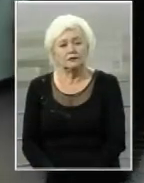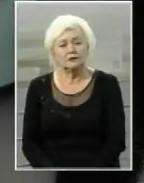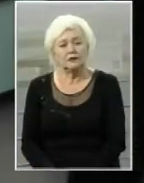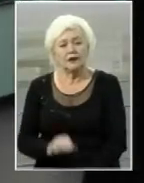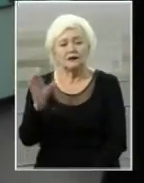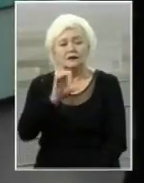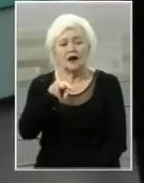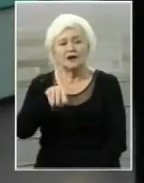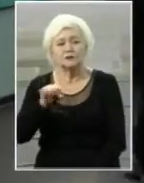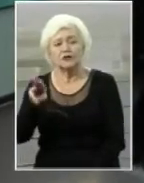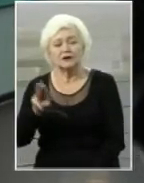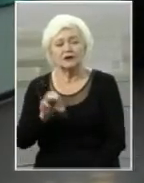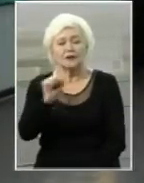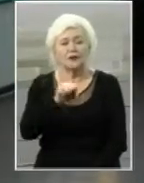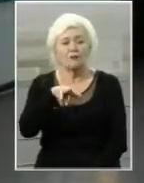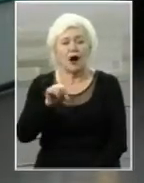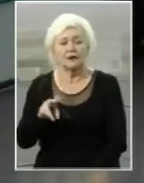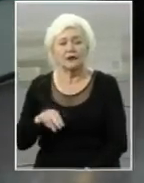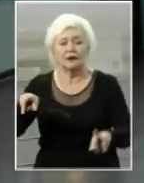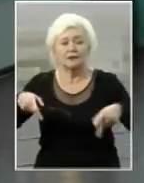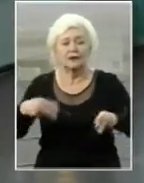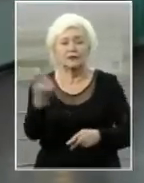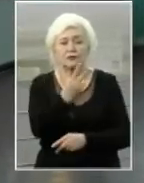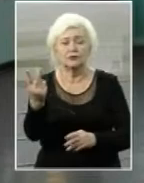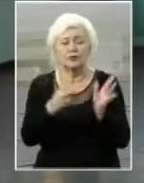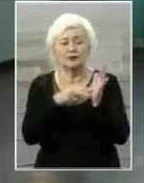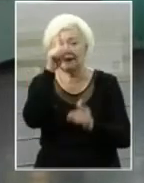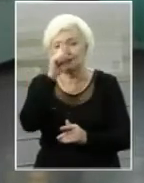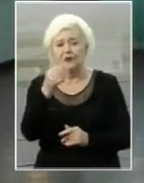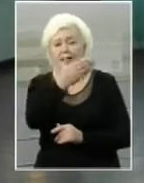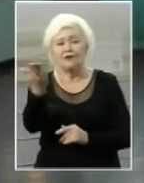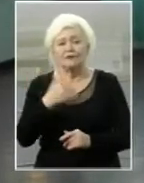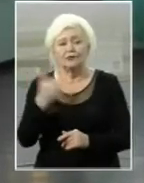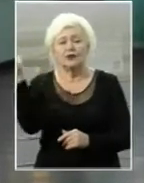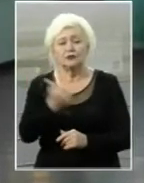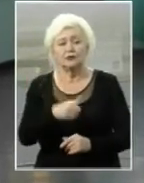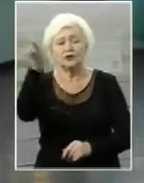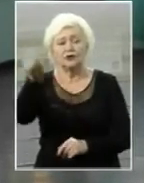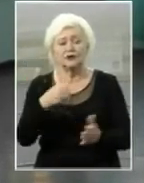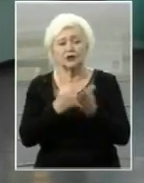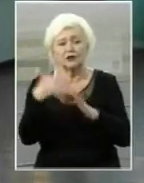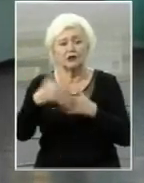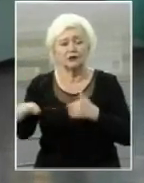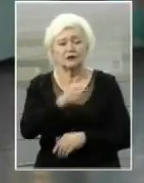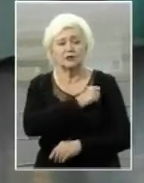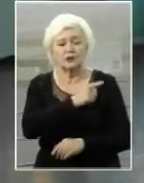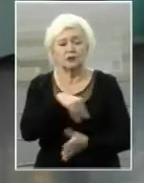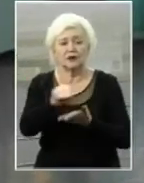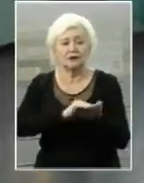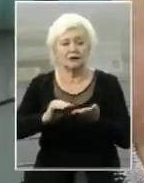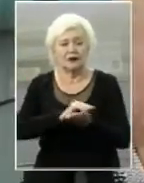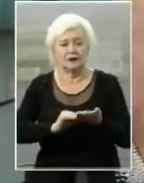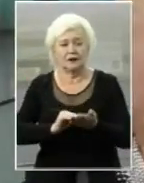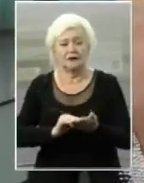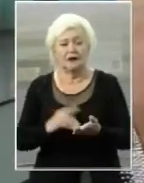Станіслав Ліпшиць та Ангеліна Маркіна танцюють у парі сім місяців. Вона щотижня приїздить до Херсона з Одеси на тренування.